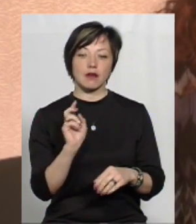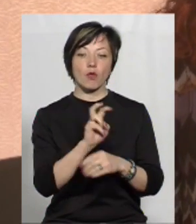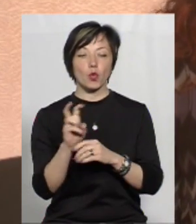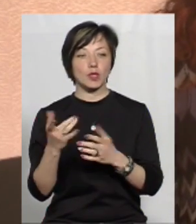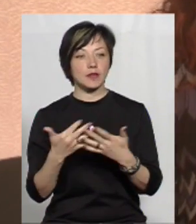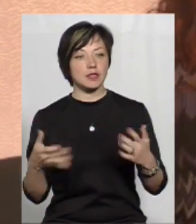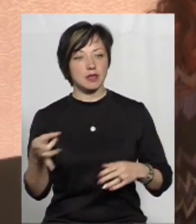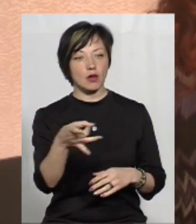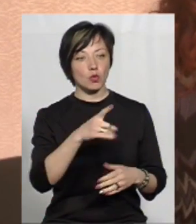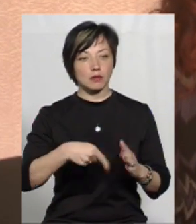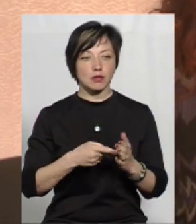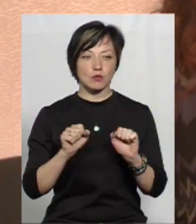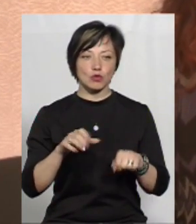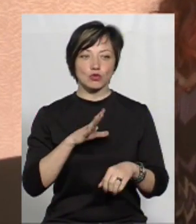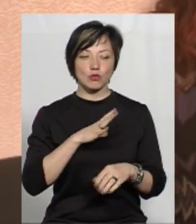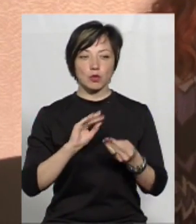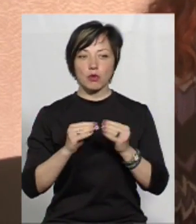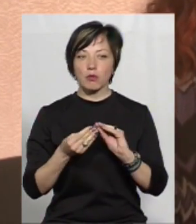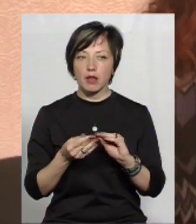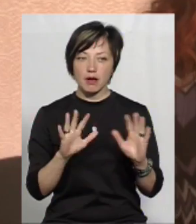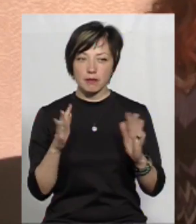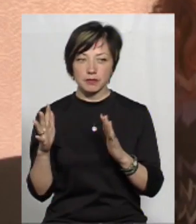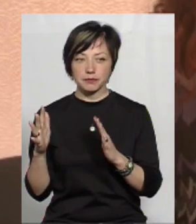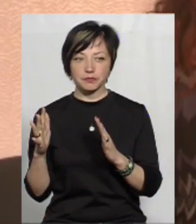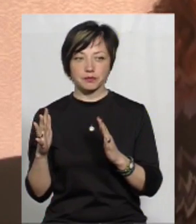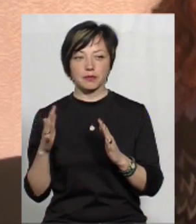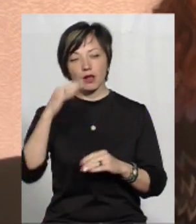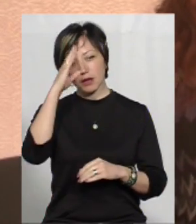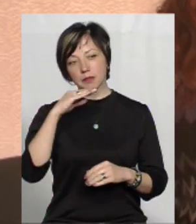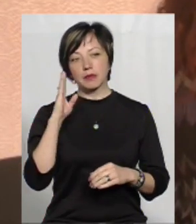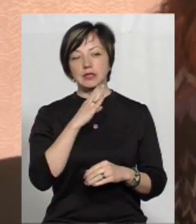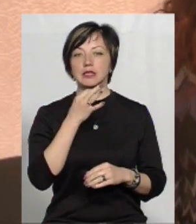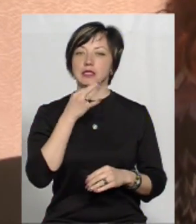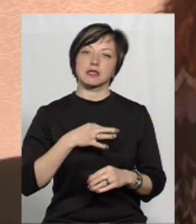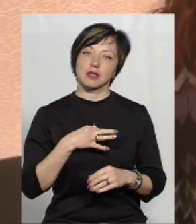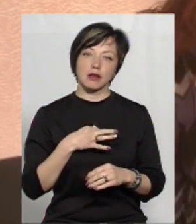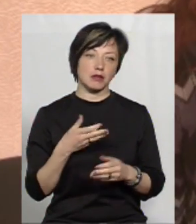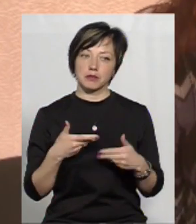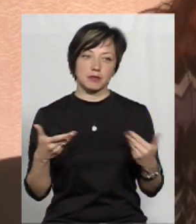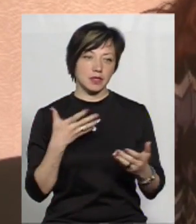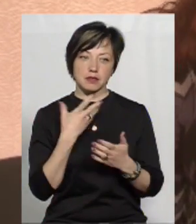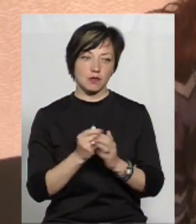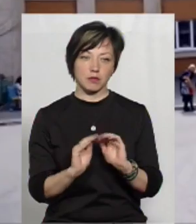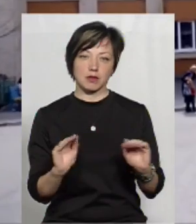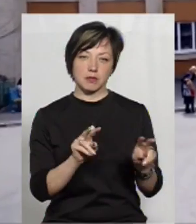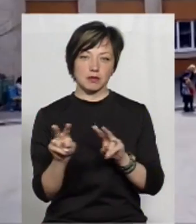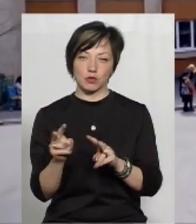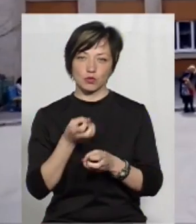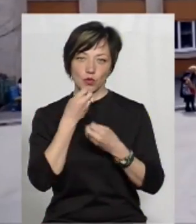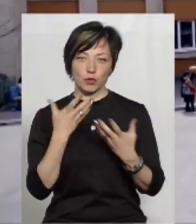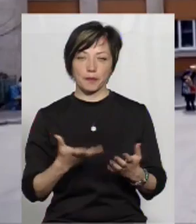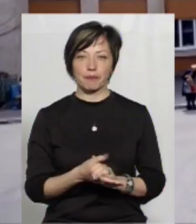міста, можуть бути прийти проблеми якісь. Батьки сказали, що ми за своїми дітьми слідкуємо гарно.